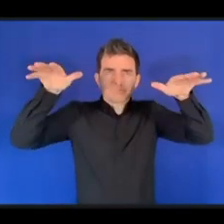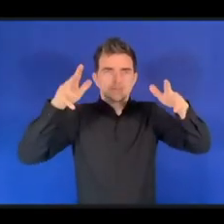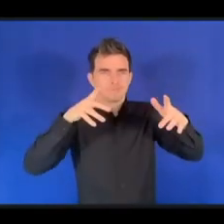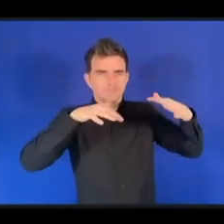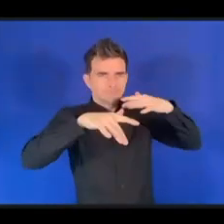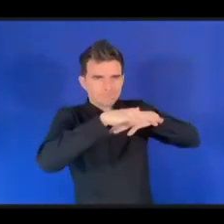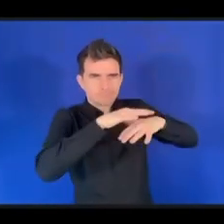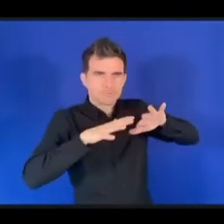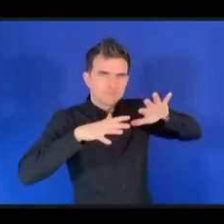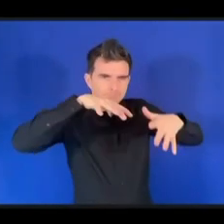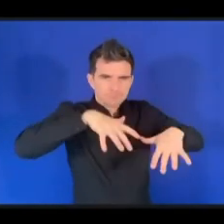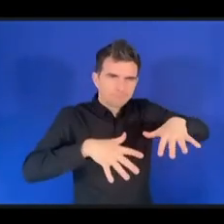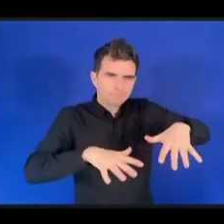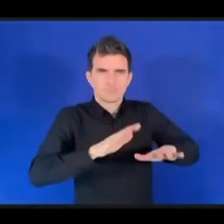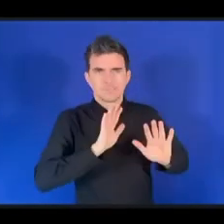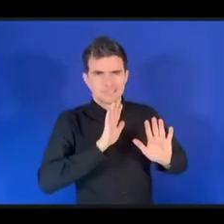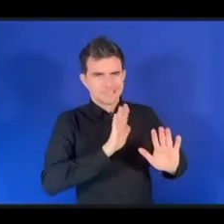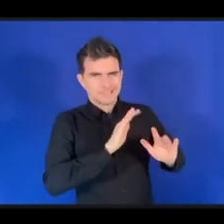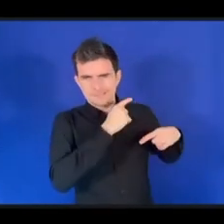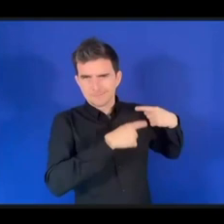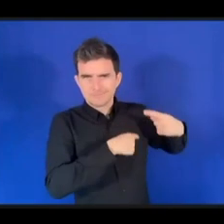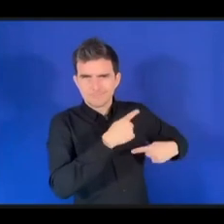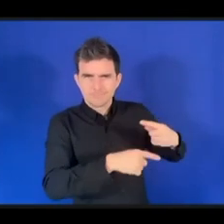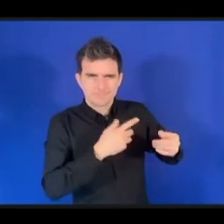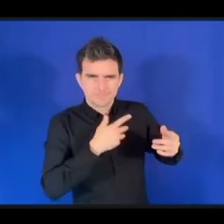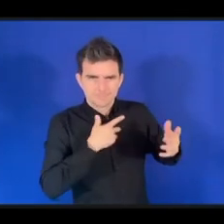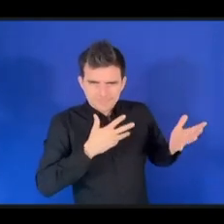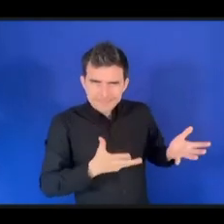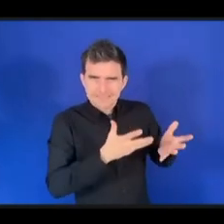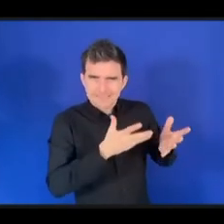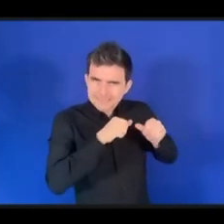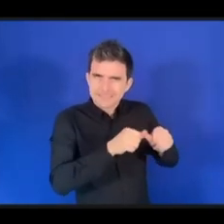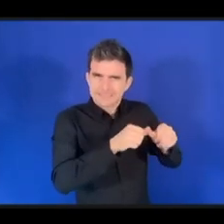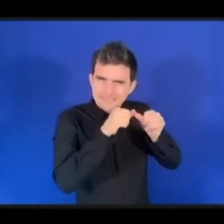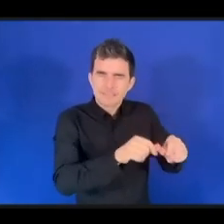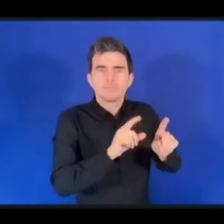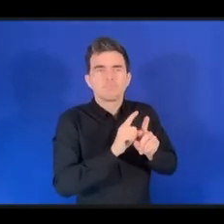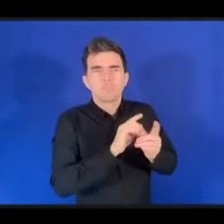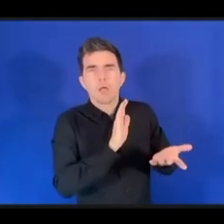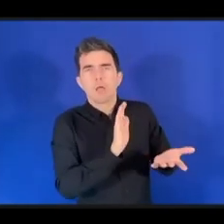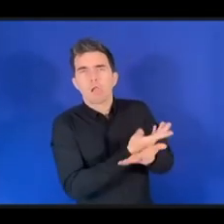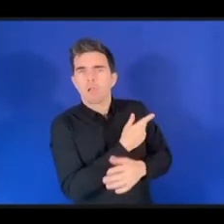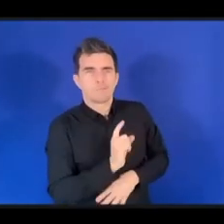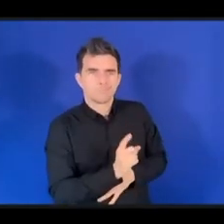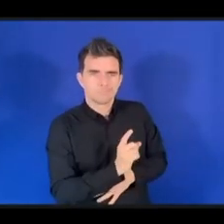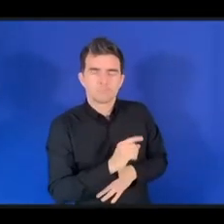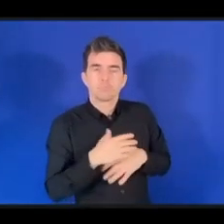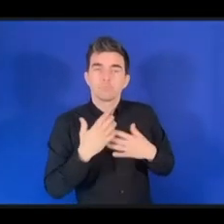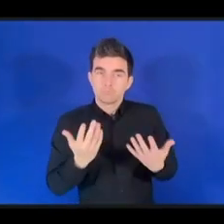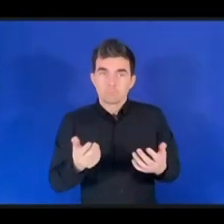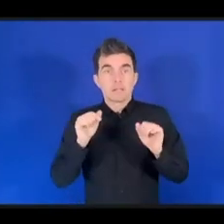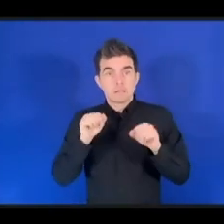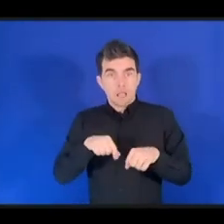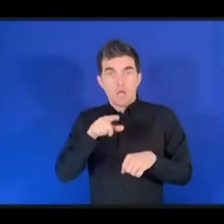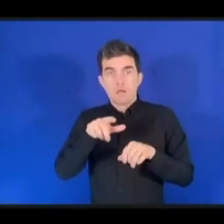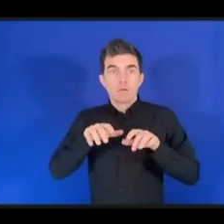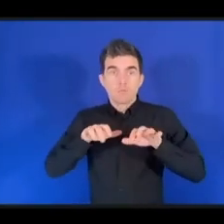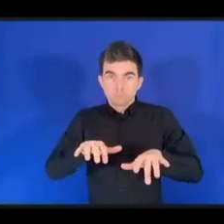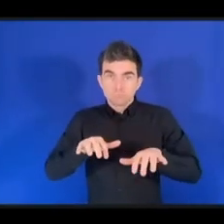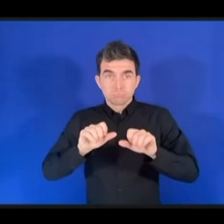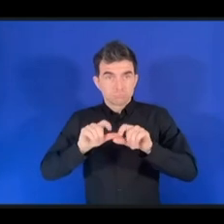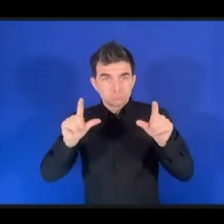самое время новейшая технология. Вы можете посмотреть Киото даже в интернете. Но